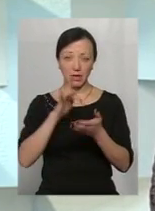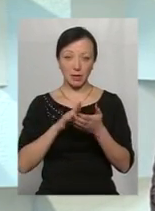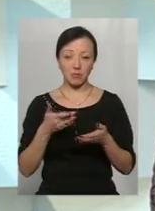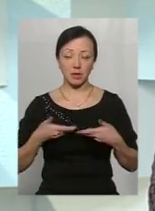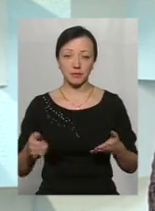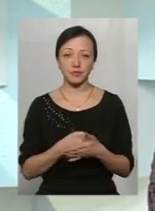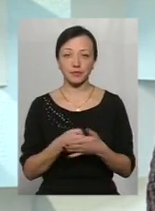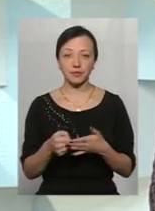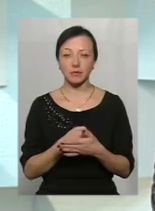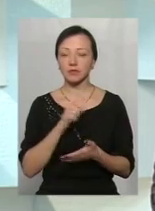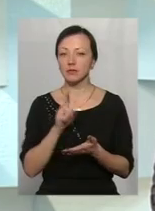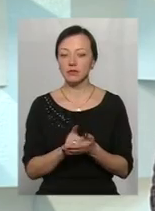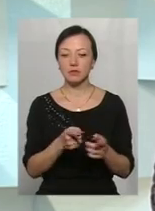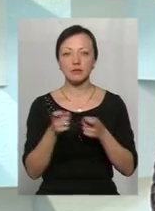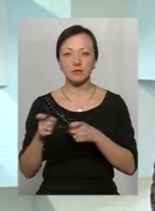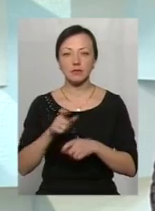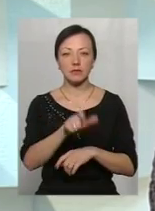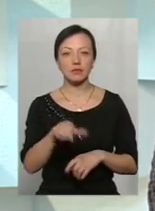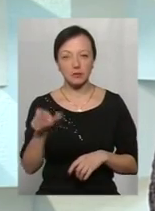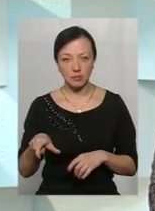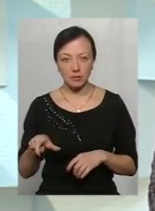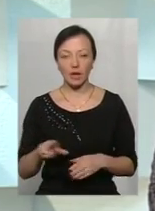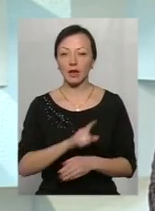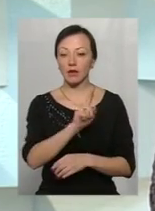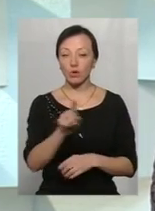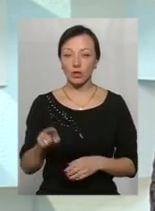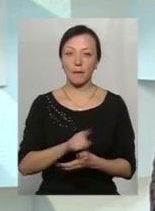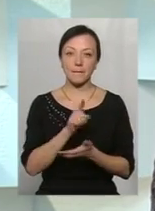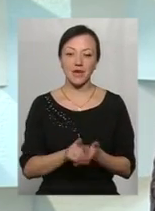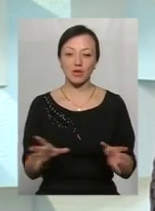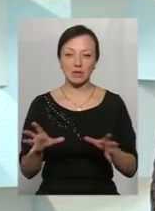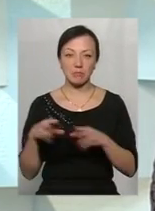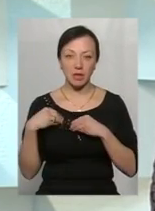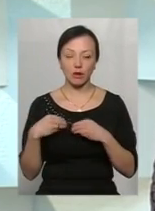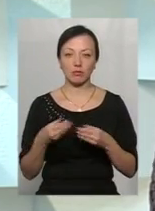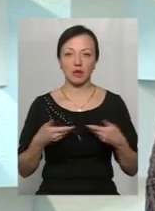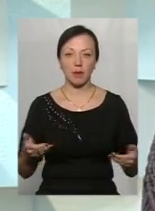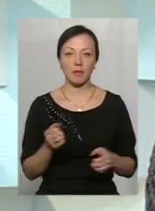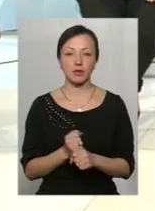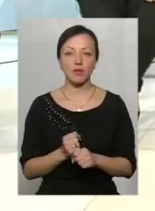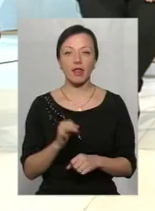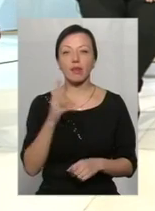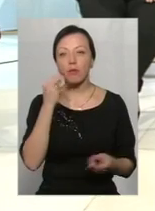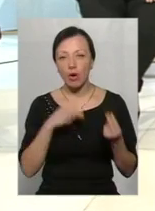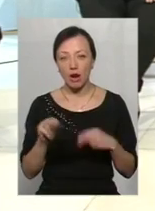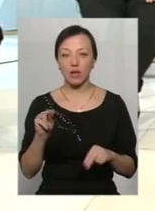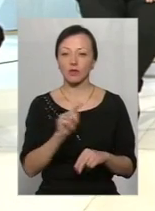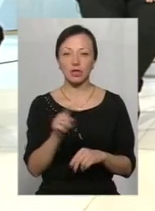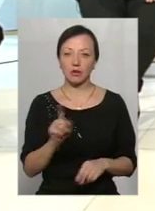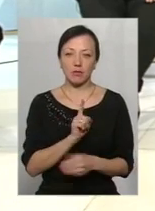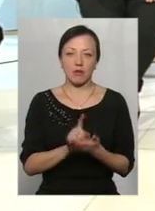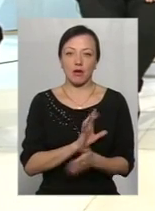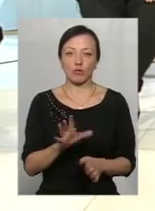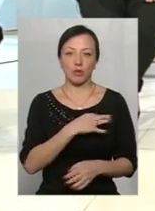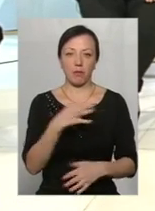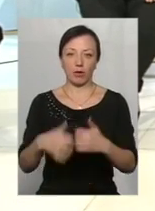саме головне, ми маємо залучити наших жителів. Вони мають спільно з нами працювати на покращення, вони не мають бути